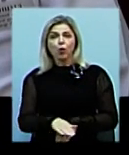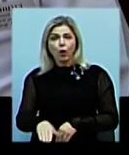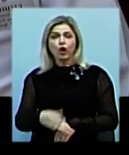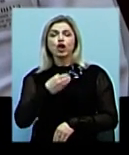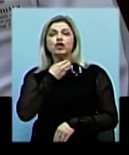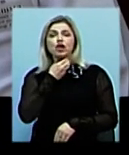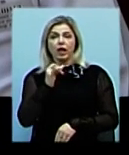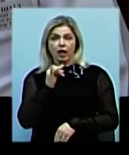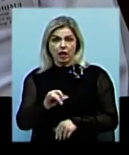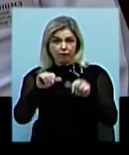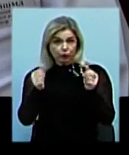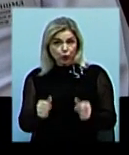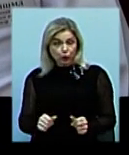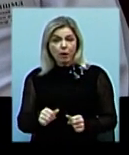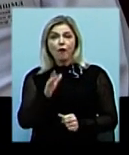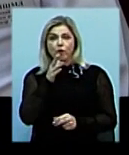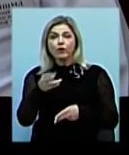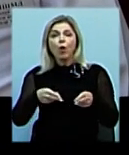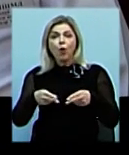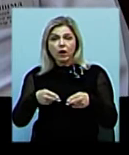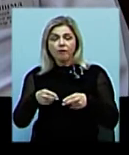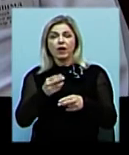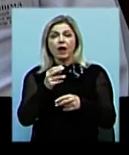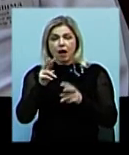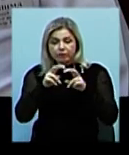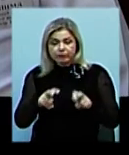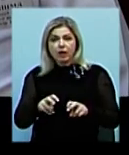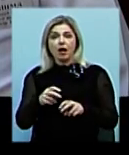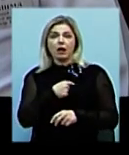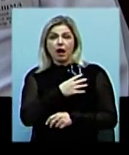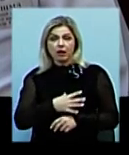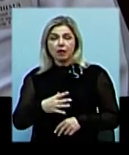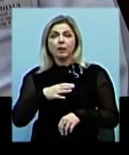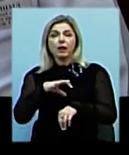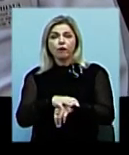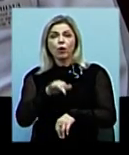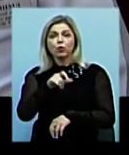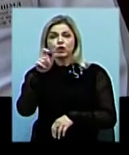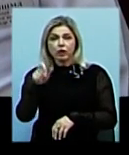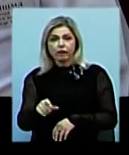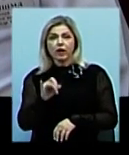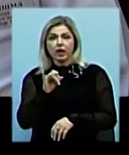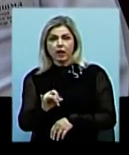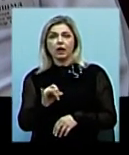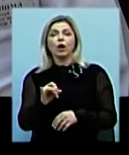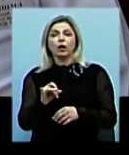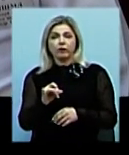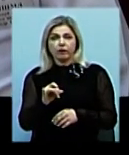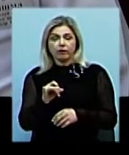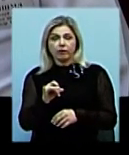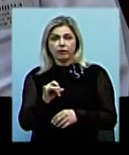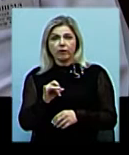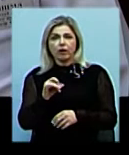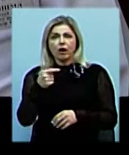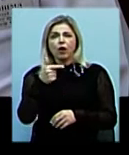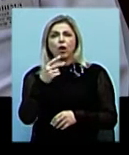шиї і тулуба. Під час первинно-хірургічної обробки поранень було запідозрено у пацієнта поранення у плевральній порожнині у вигляді